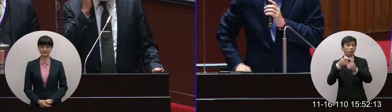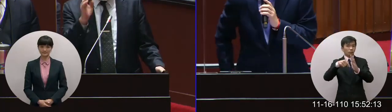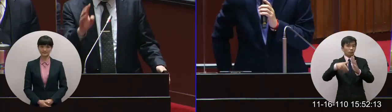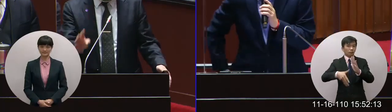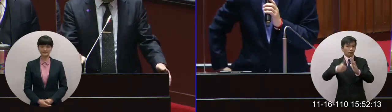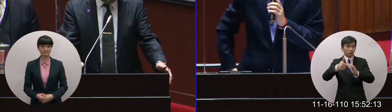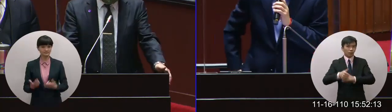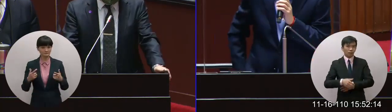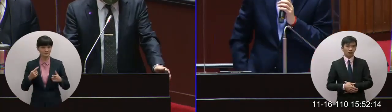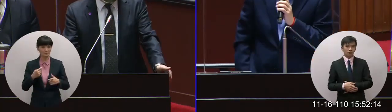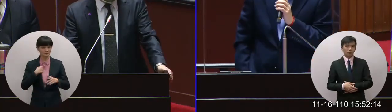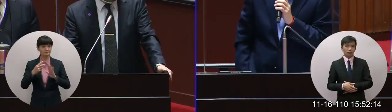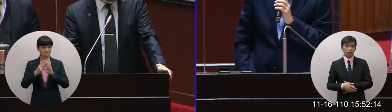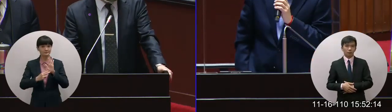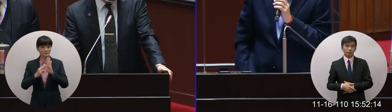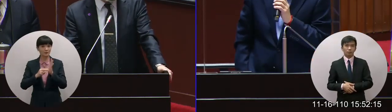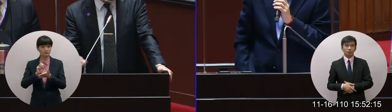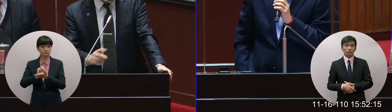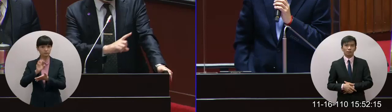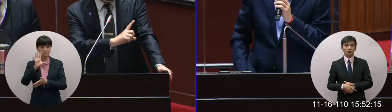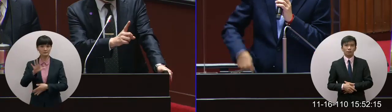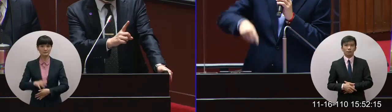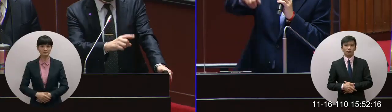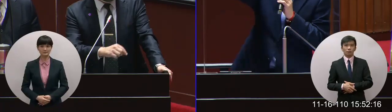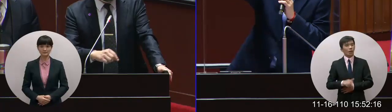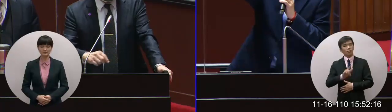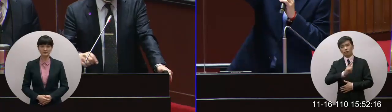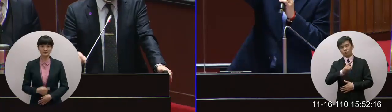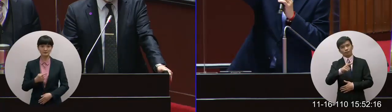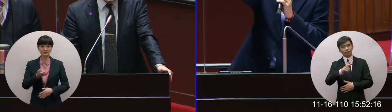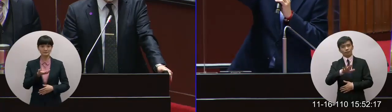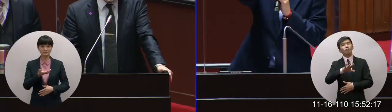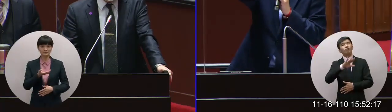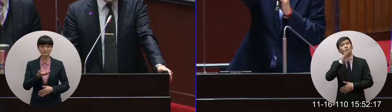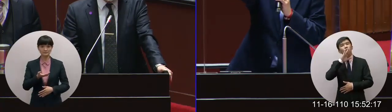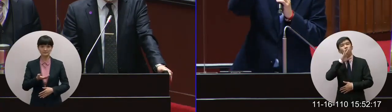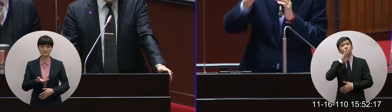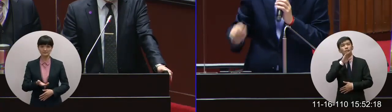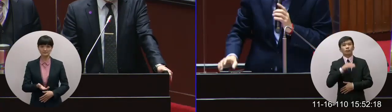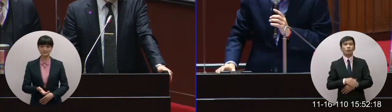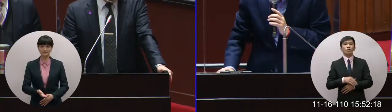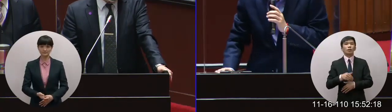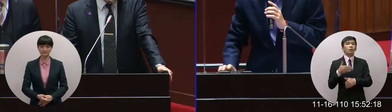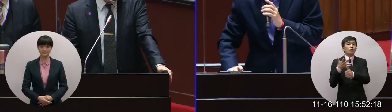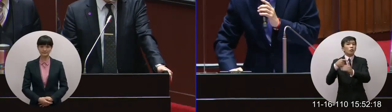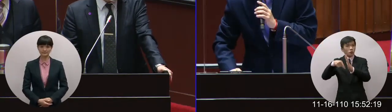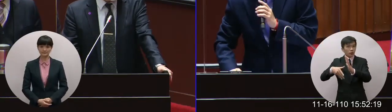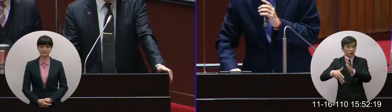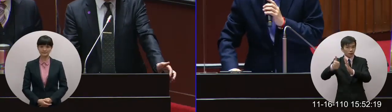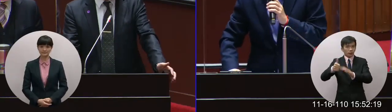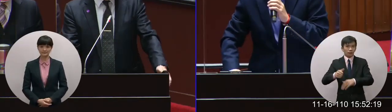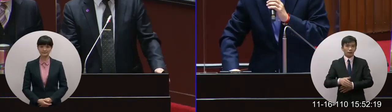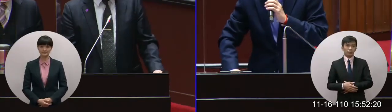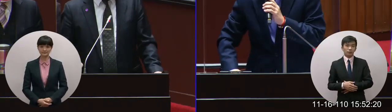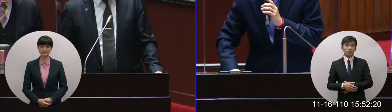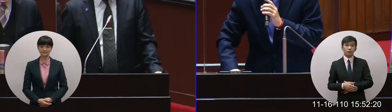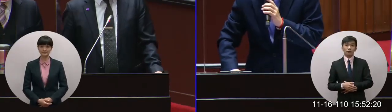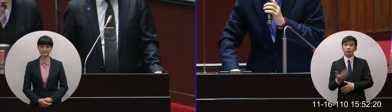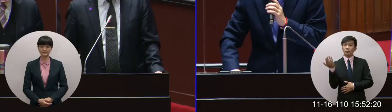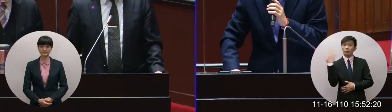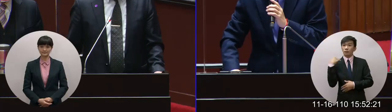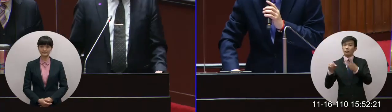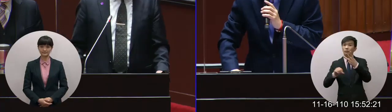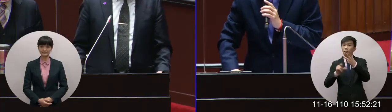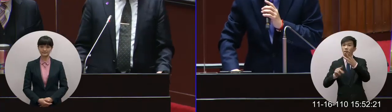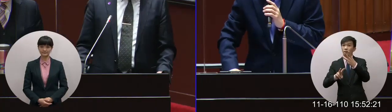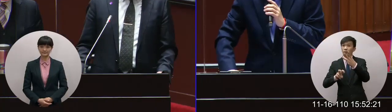沒有我還是要稍微跟委員報告一下等一下麥克風沒有時候再講院長我請問一下3月22號